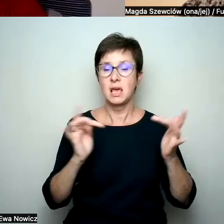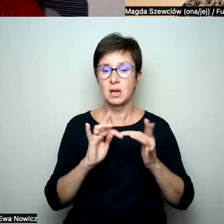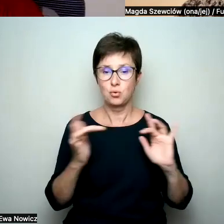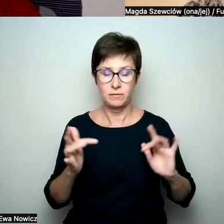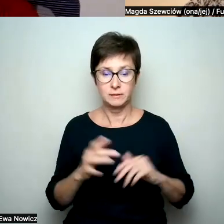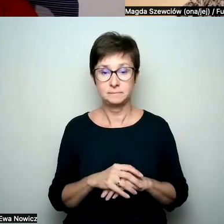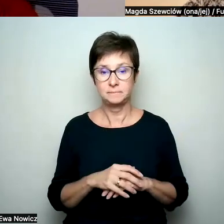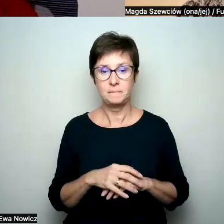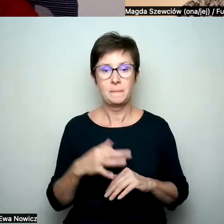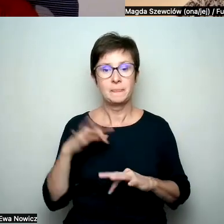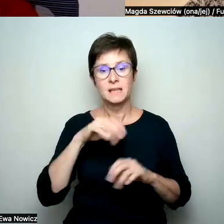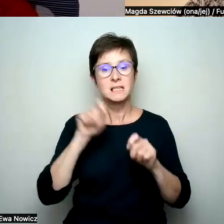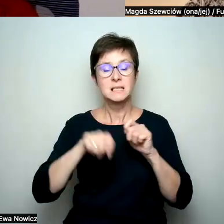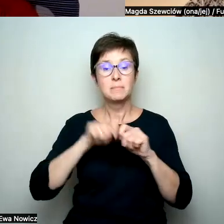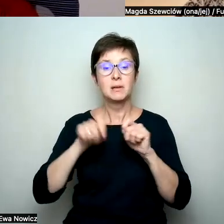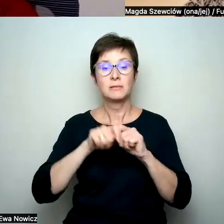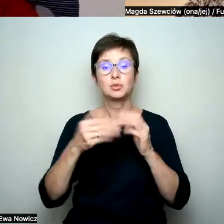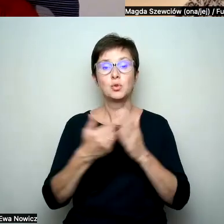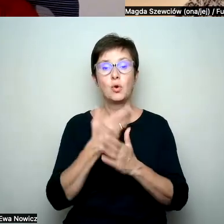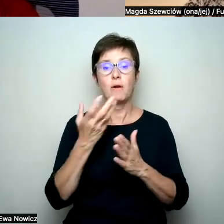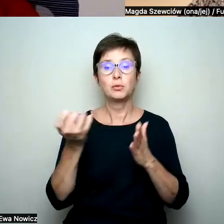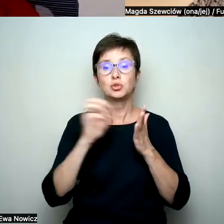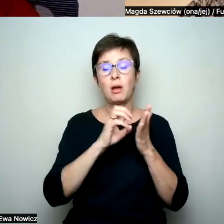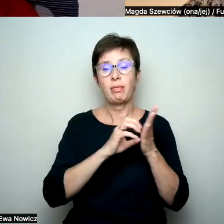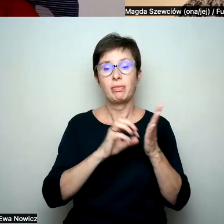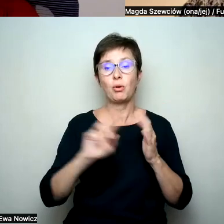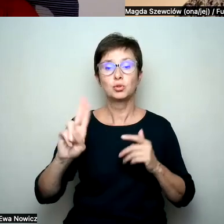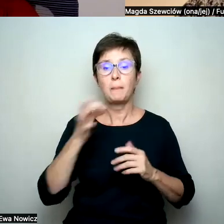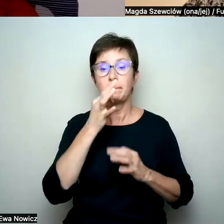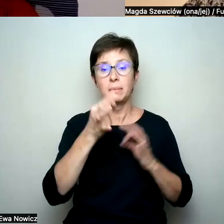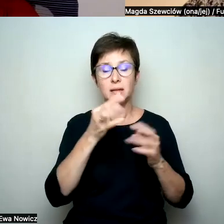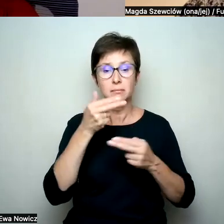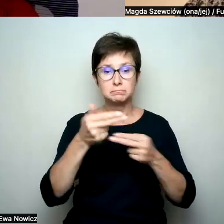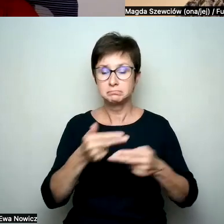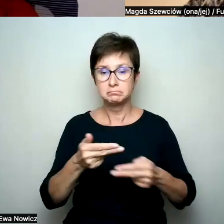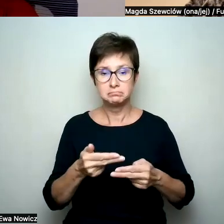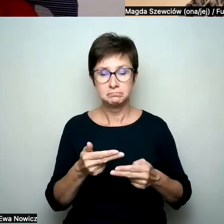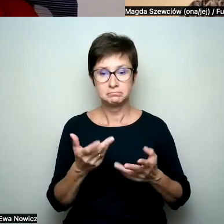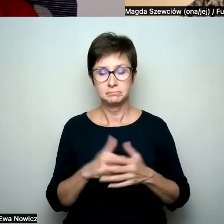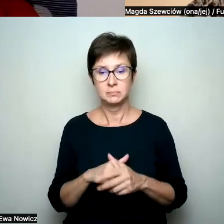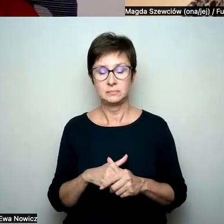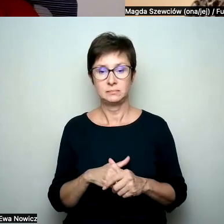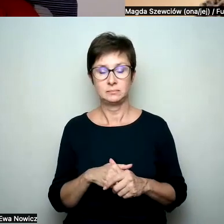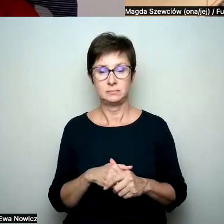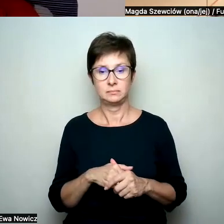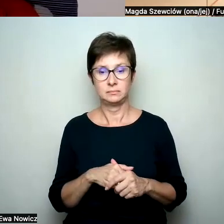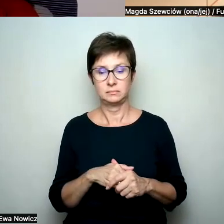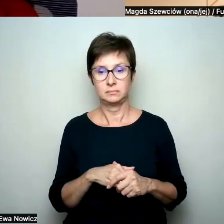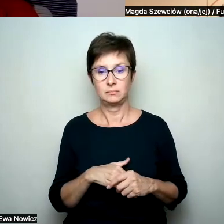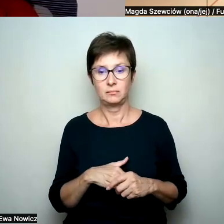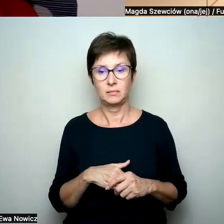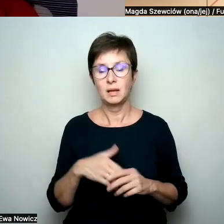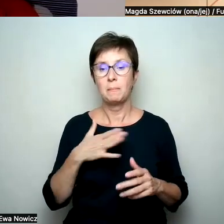I jeszcze tylko sprawdzę, czy coś się nam tutaj nowego pojawiło. Nie, nie pojawiło się. W takim razie mamy jeszcze chwilkę.